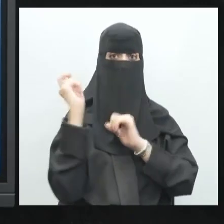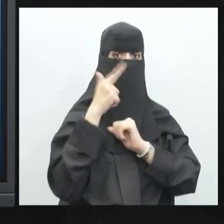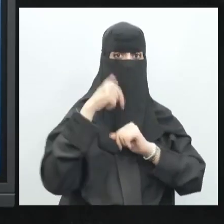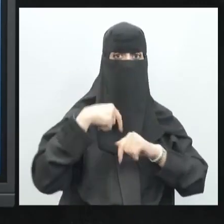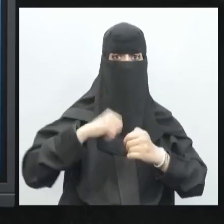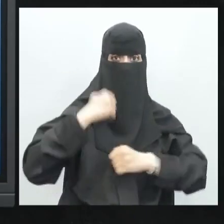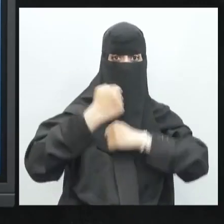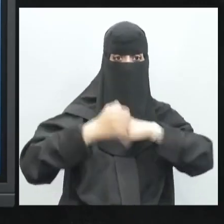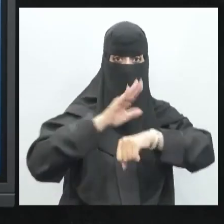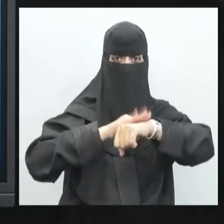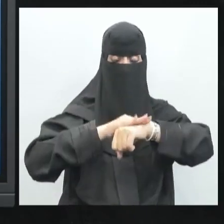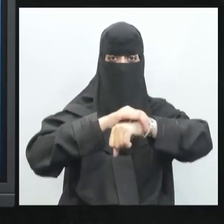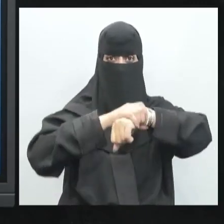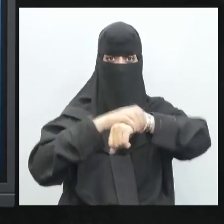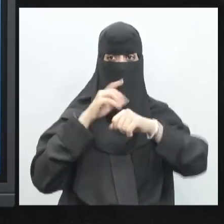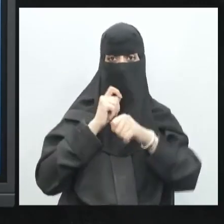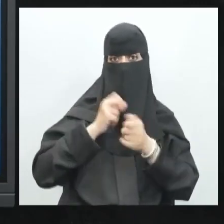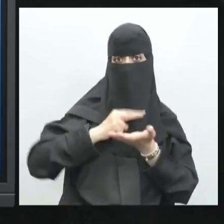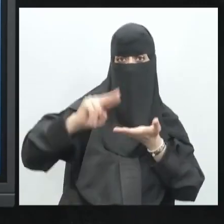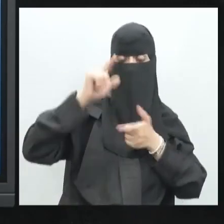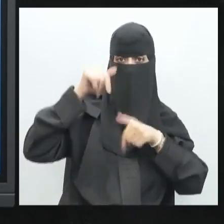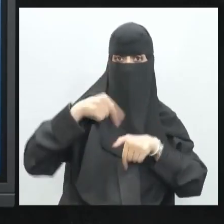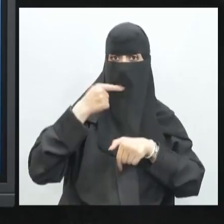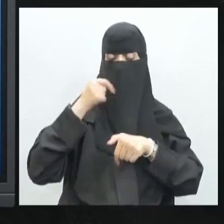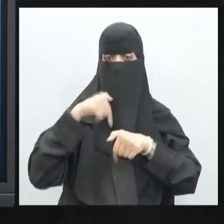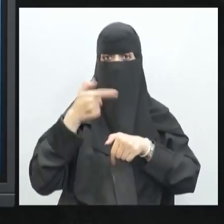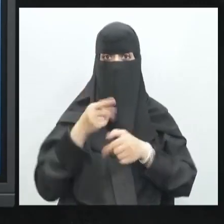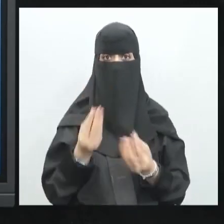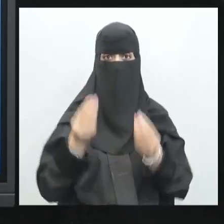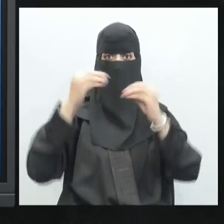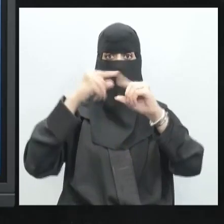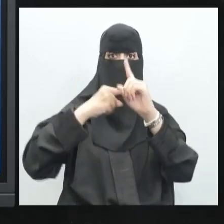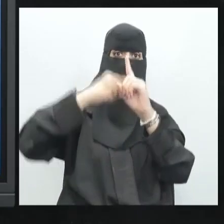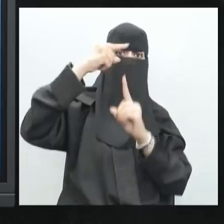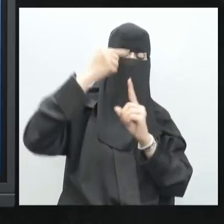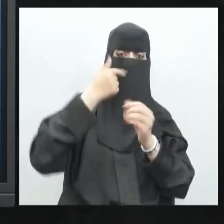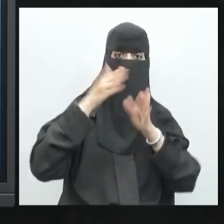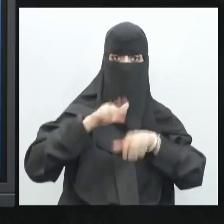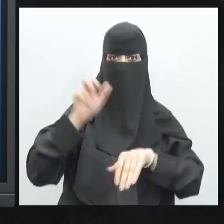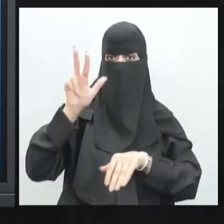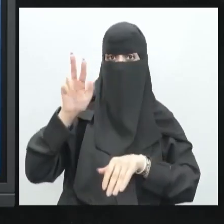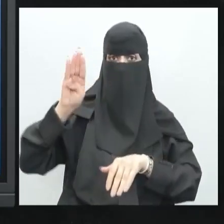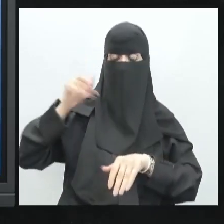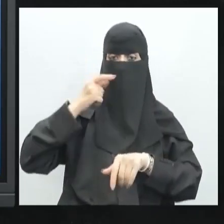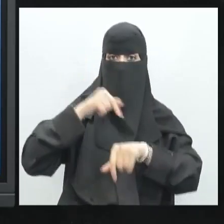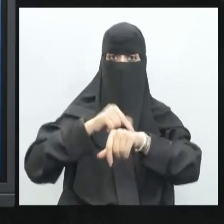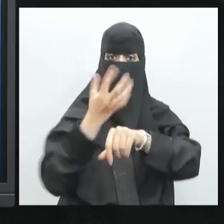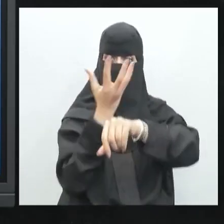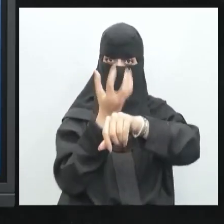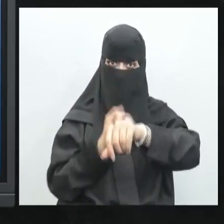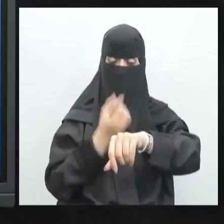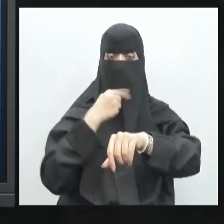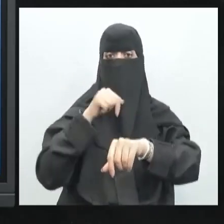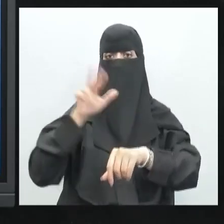تبادل العظام بإرسالها إلى الدم وعندما تزداد نسبة الكاليسيوم في الدم يقوم العظم بامتصاص